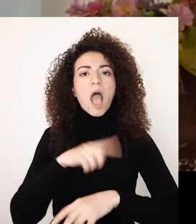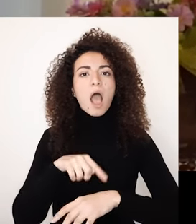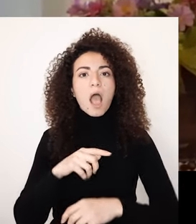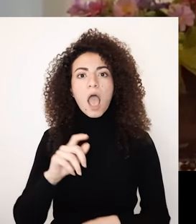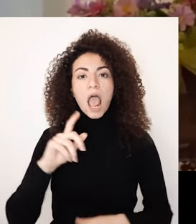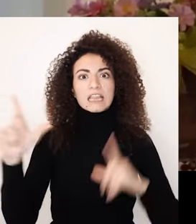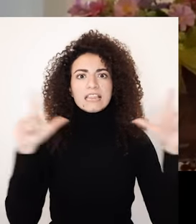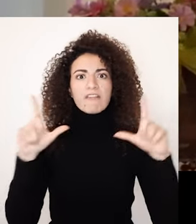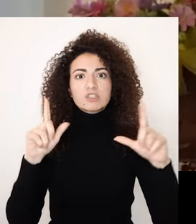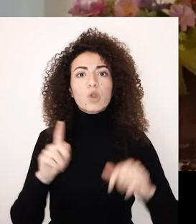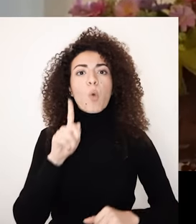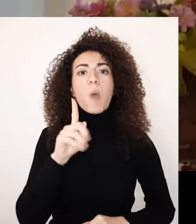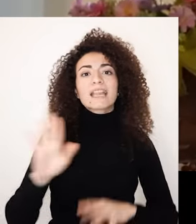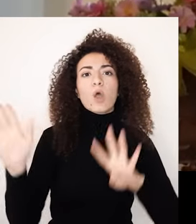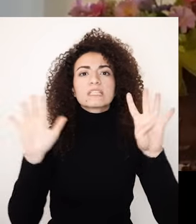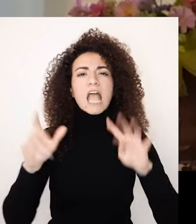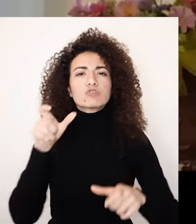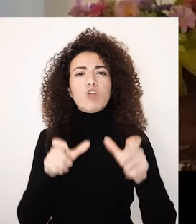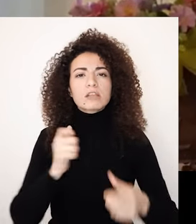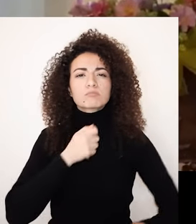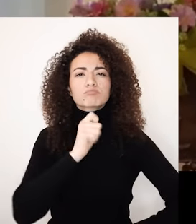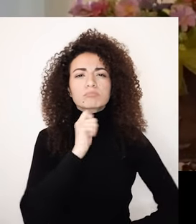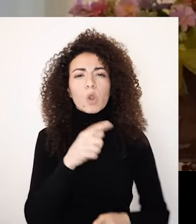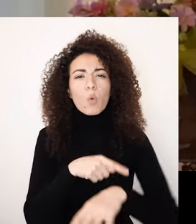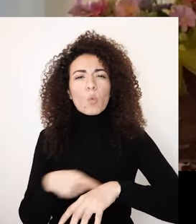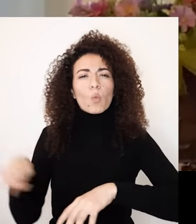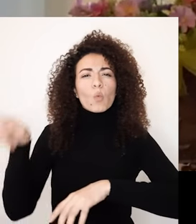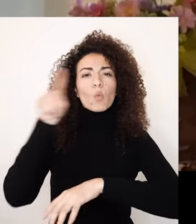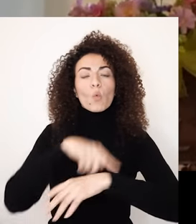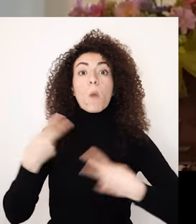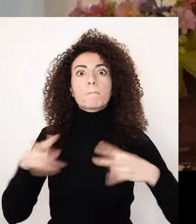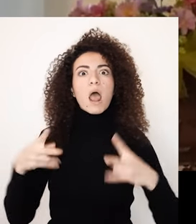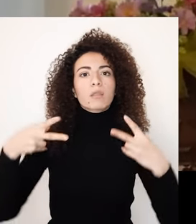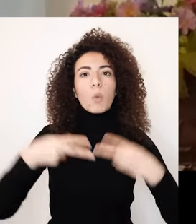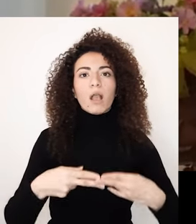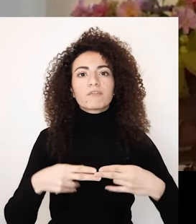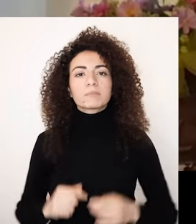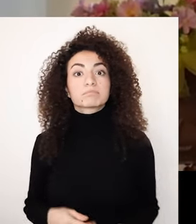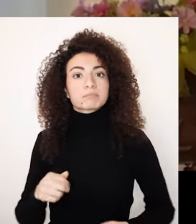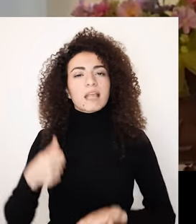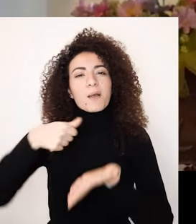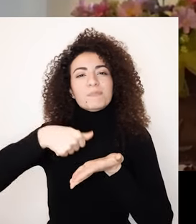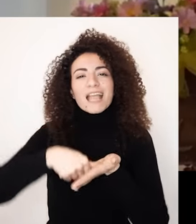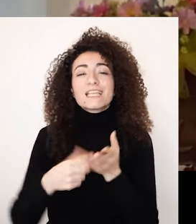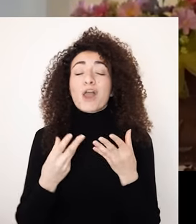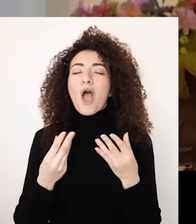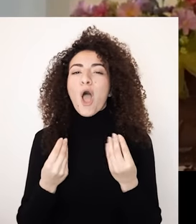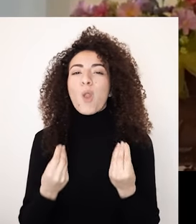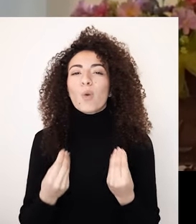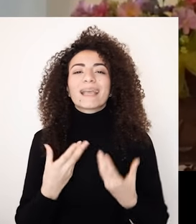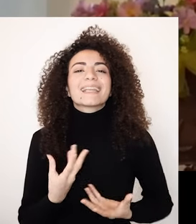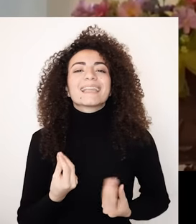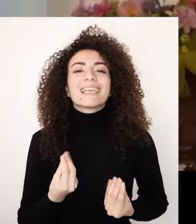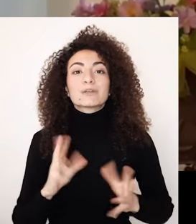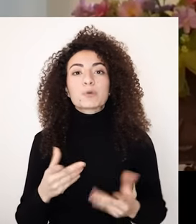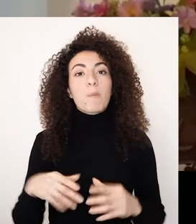الهواء مع 91 شخصية من كافة المجالات هو إنجاز طبعا ترك بصمة حلوة بلبنان وبالعالم العربي